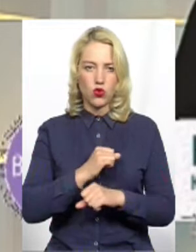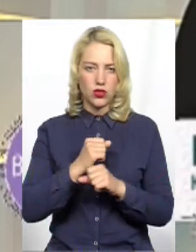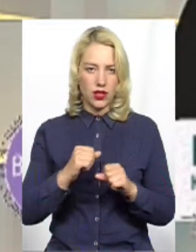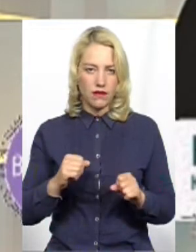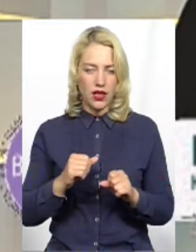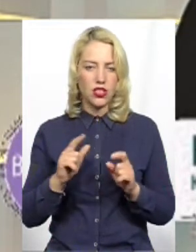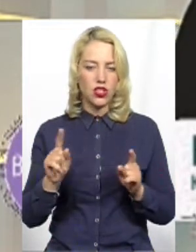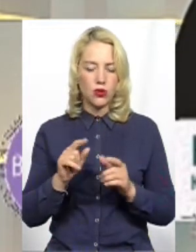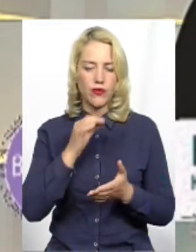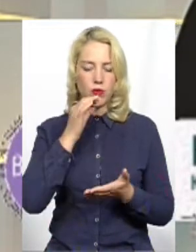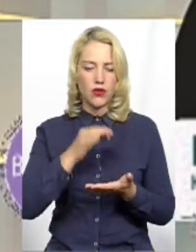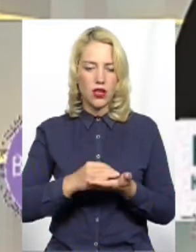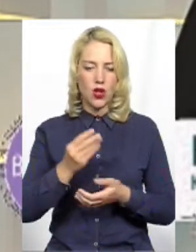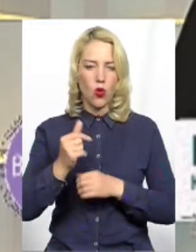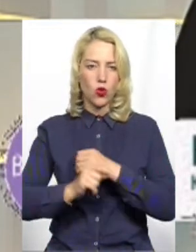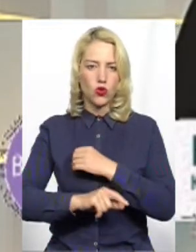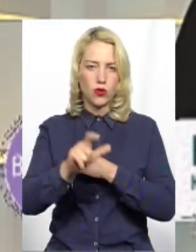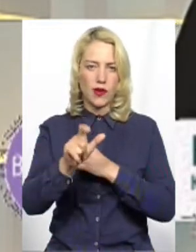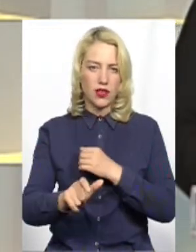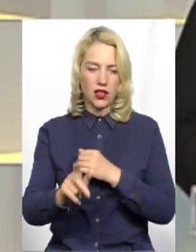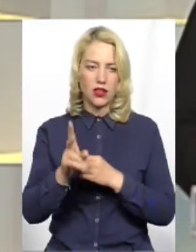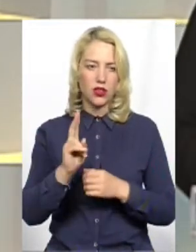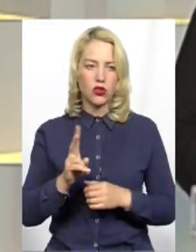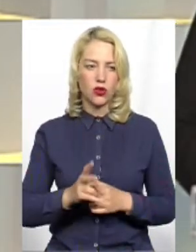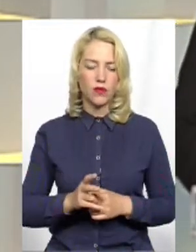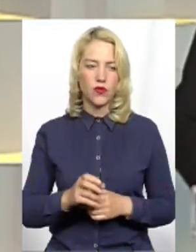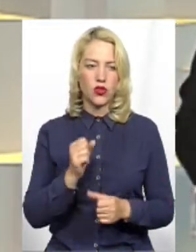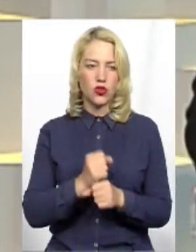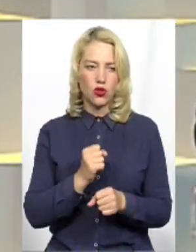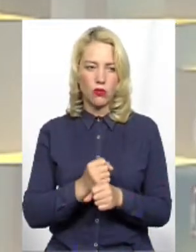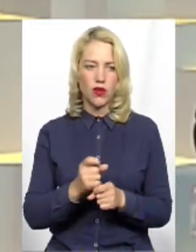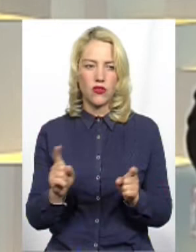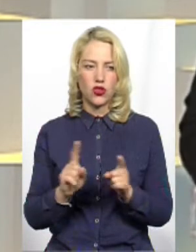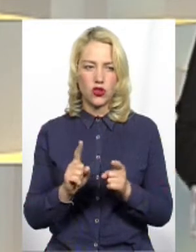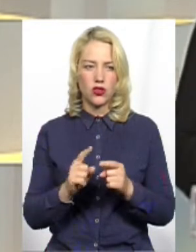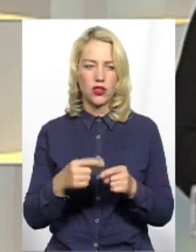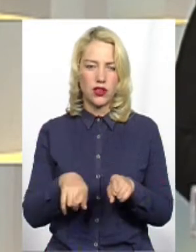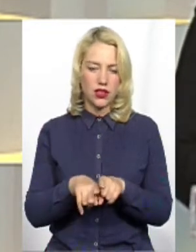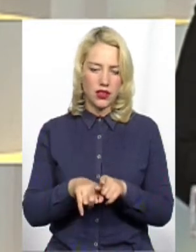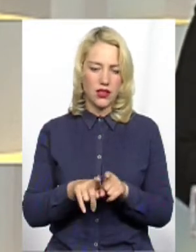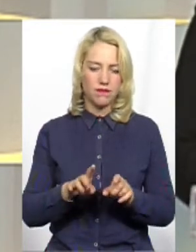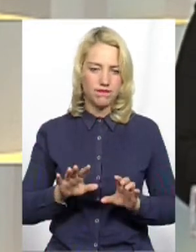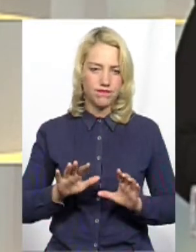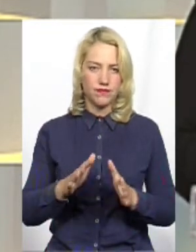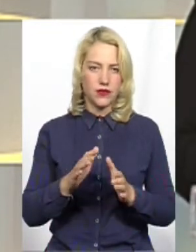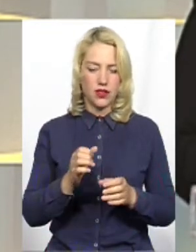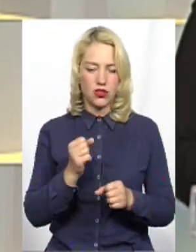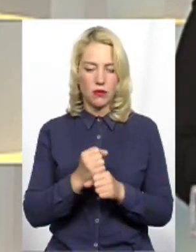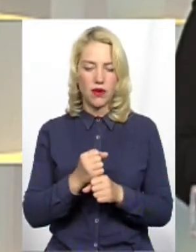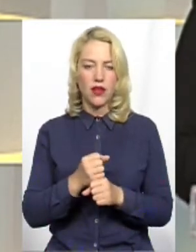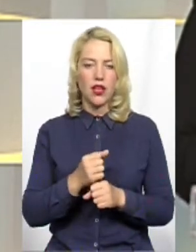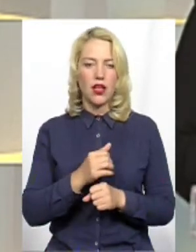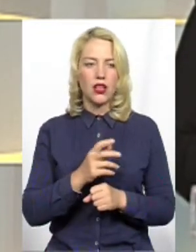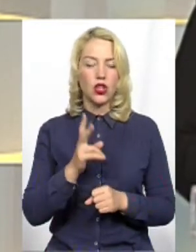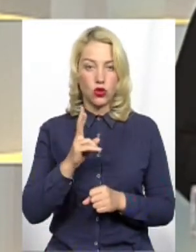щоб відповідальність корупціонера, який не то що зробив даний поступок, або тільки наважився на